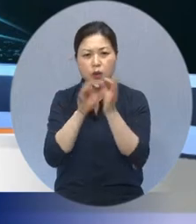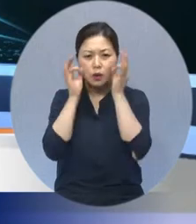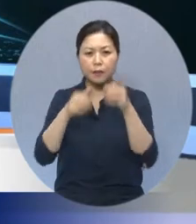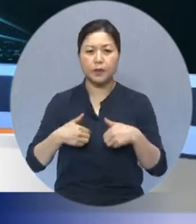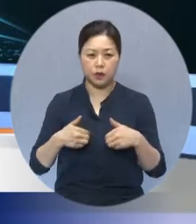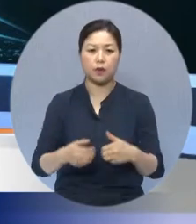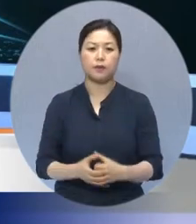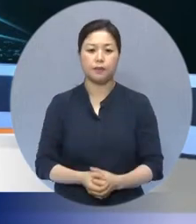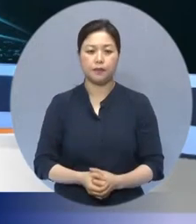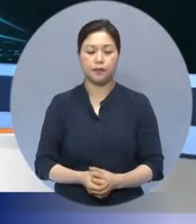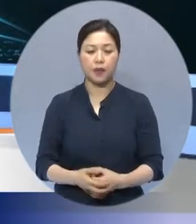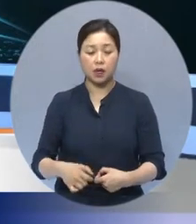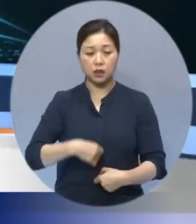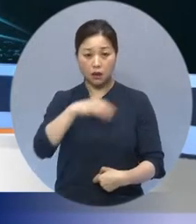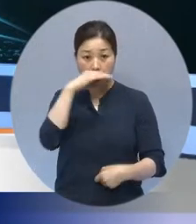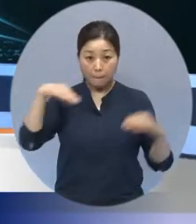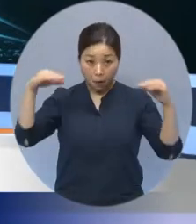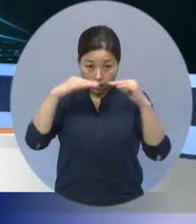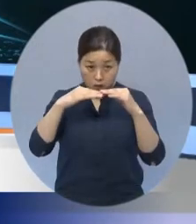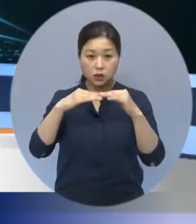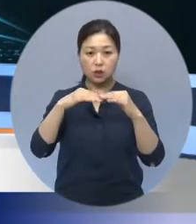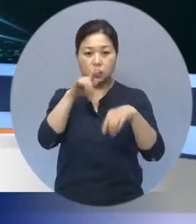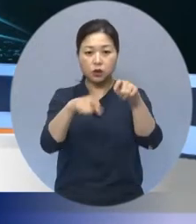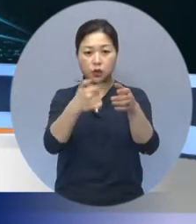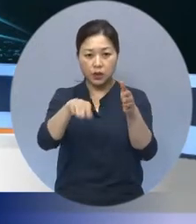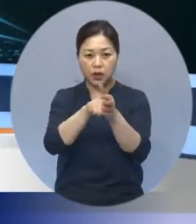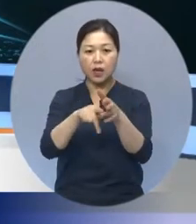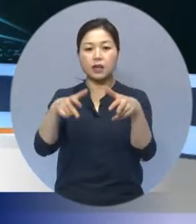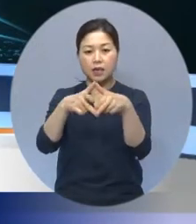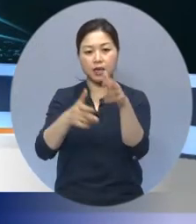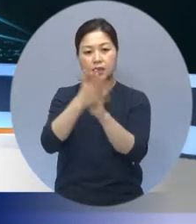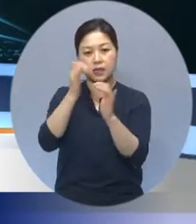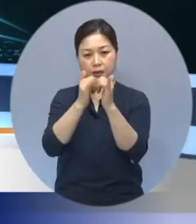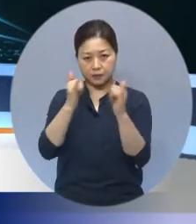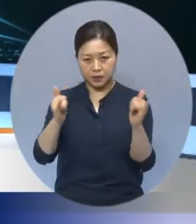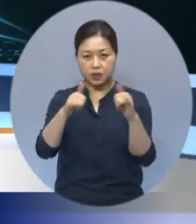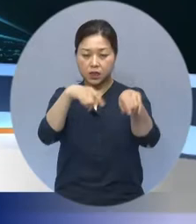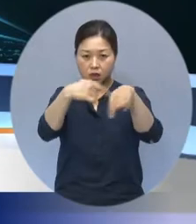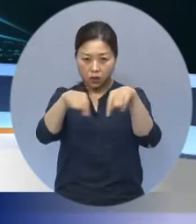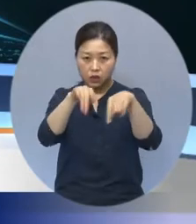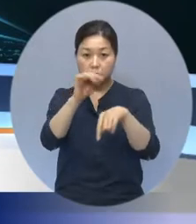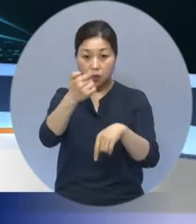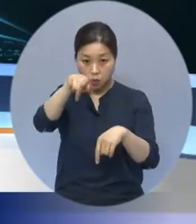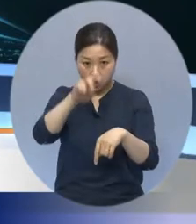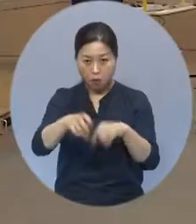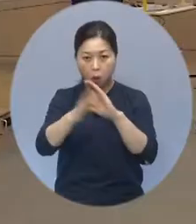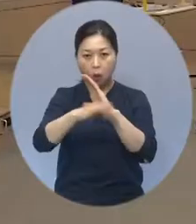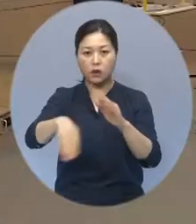정의와 평등 실현을 위한 장애시민정치포럼이 공식 출범했습니다.